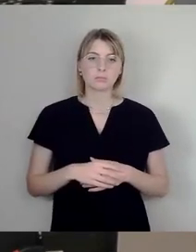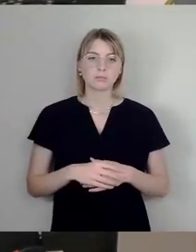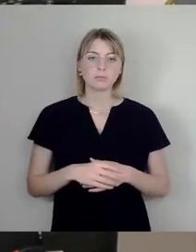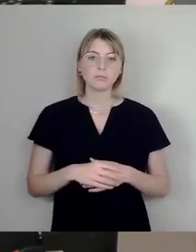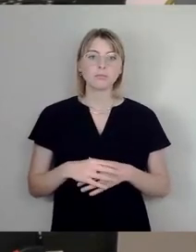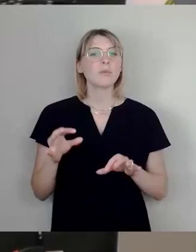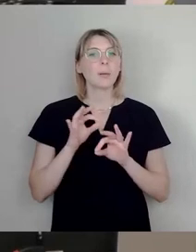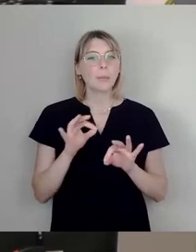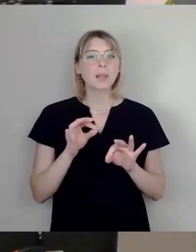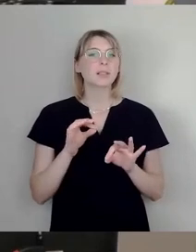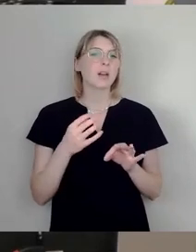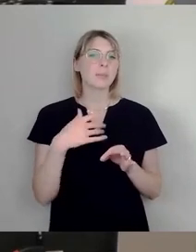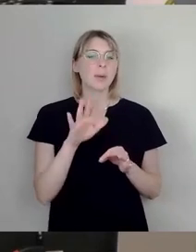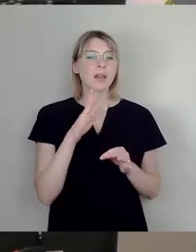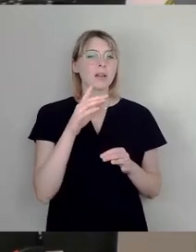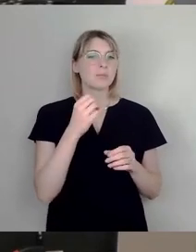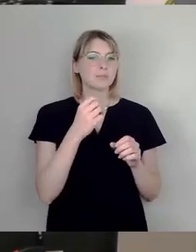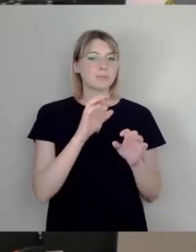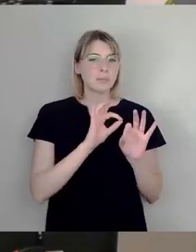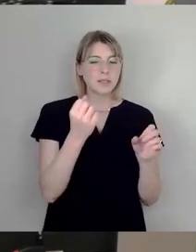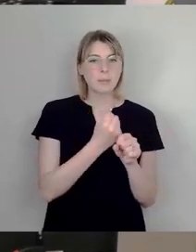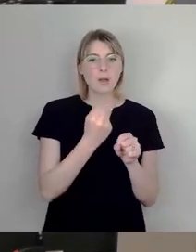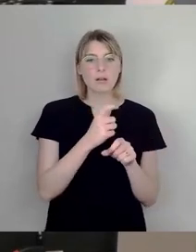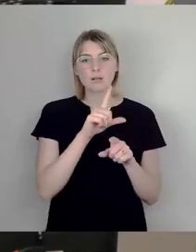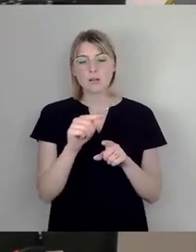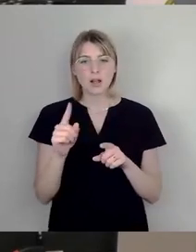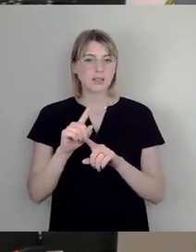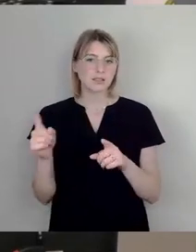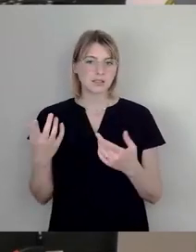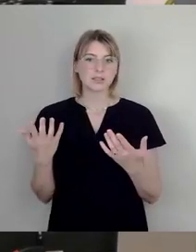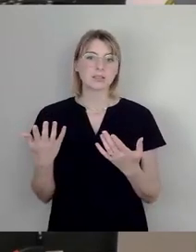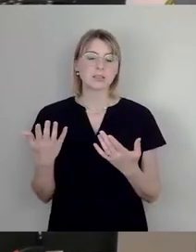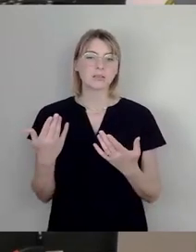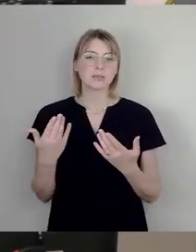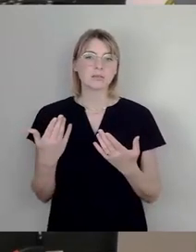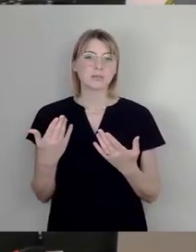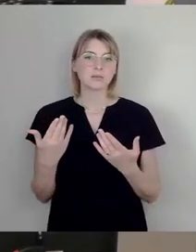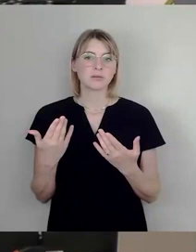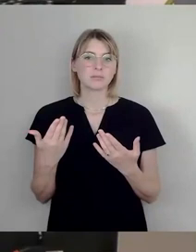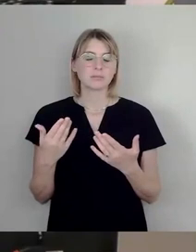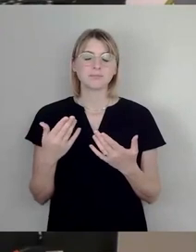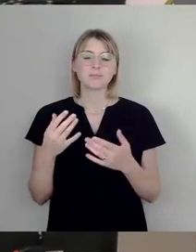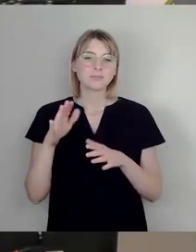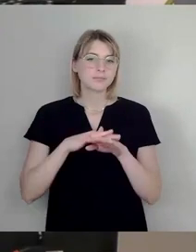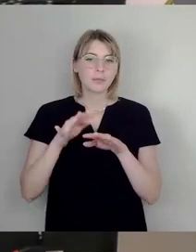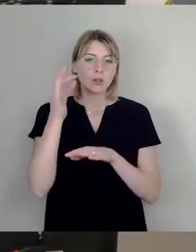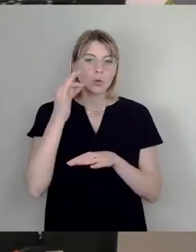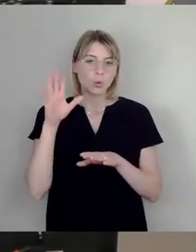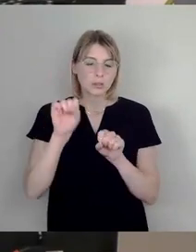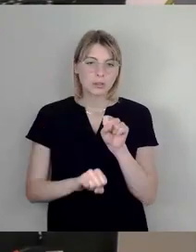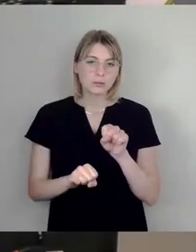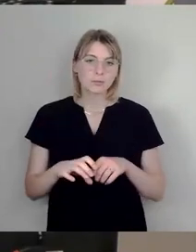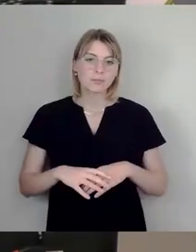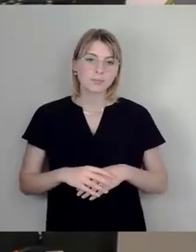anstatt für alles Mögliche irgendwelche Richtlinien und Konzepte erstellen, die riesige Personalressourcen in der Verwaltung brauchen, aber absehbar keinen Mehrwert bieten.